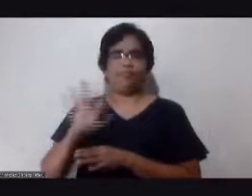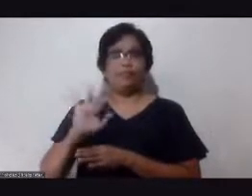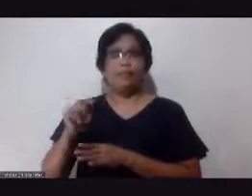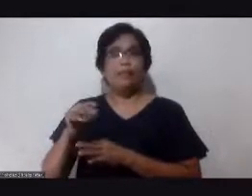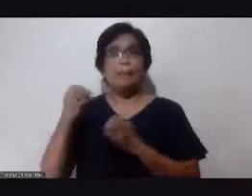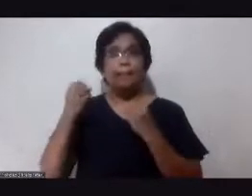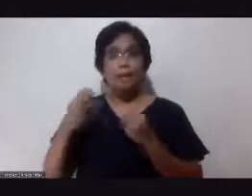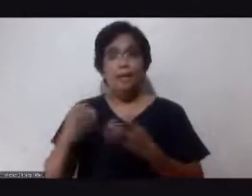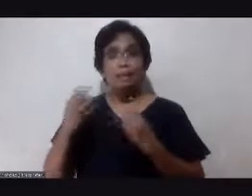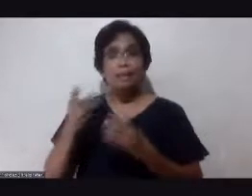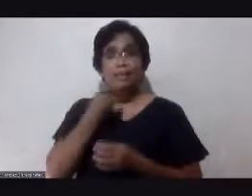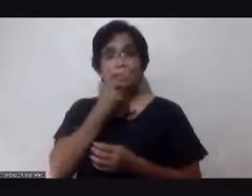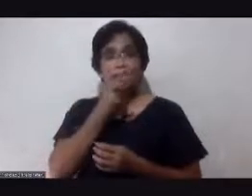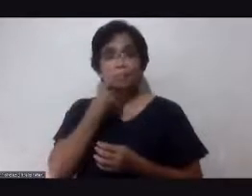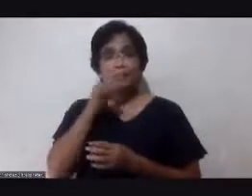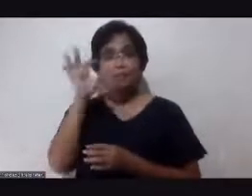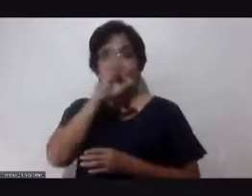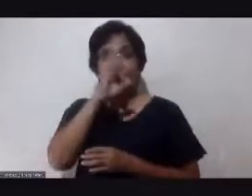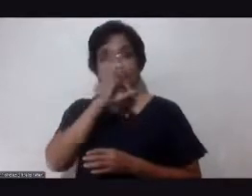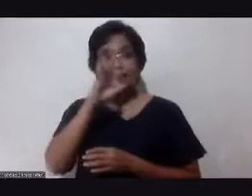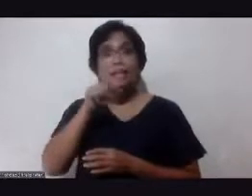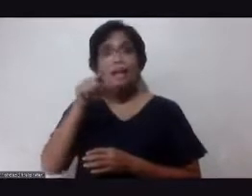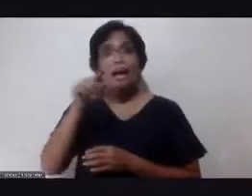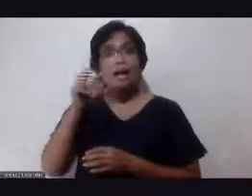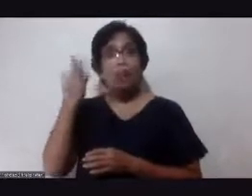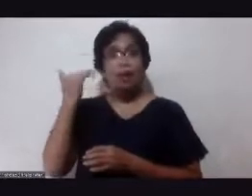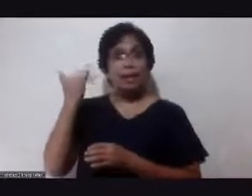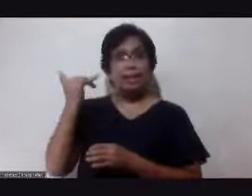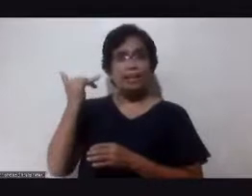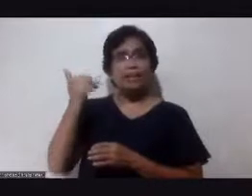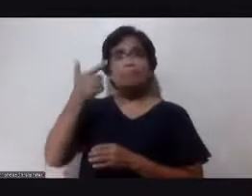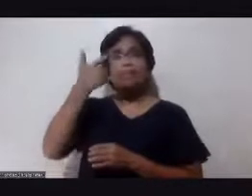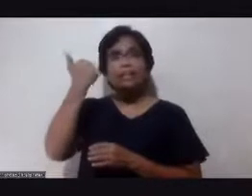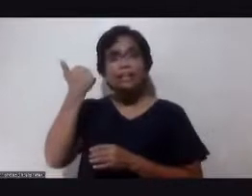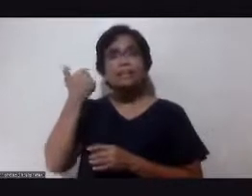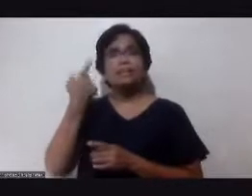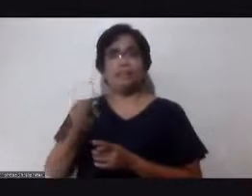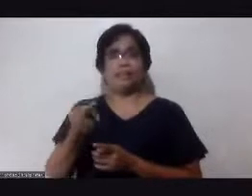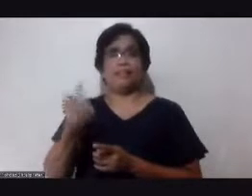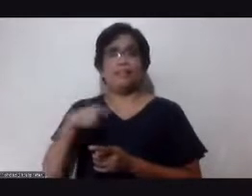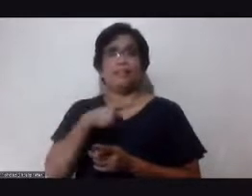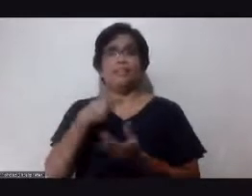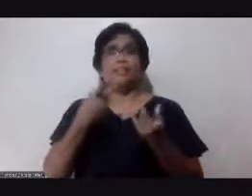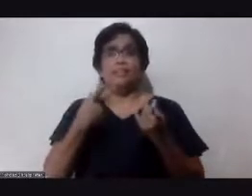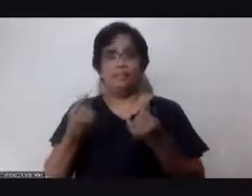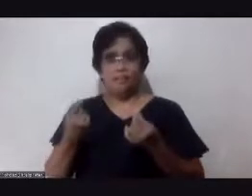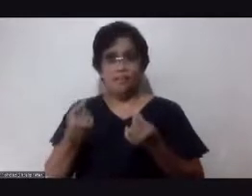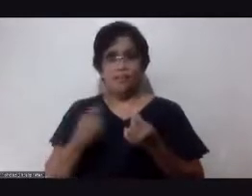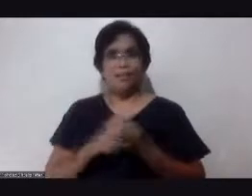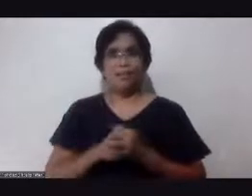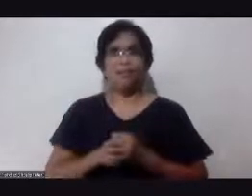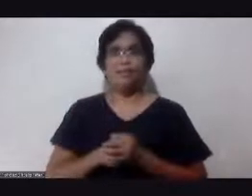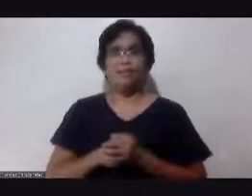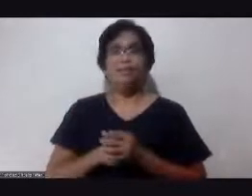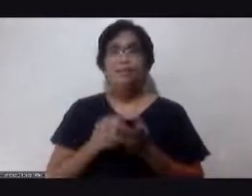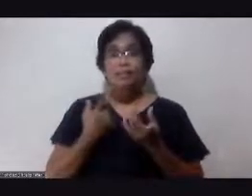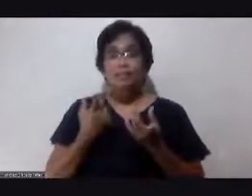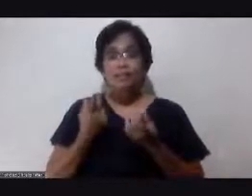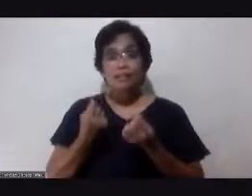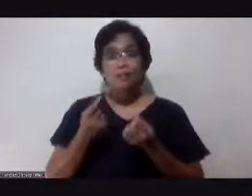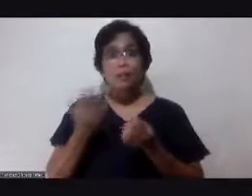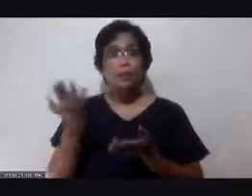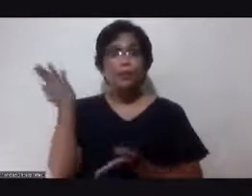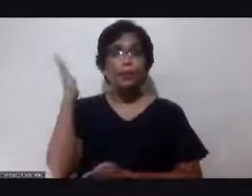Marami pong diabetic na Pilipino ay dahil sa ginagawa natin. Oh, okay. Sa ginagawa natin